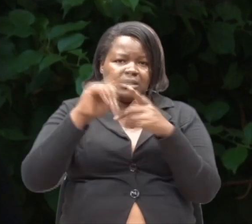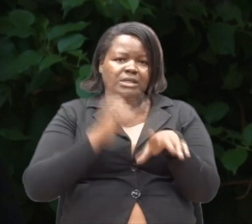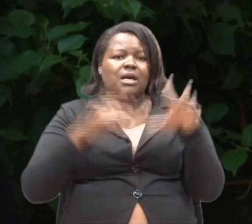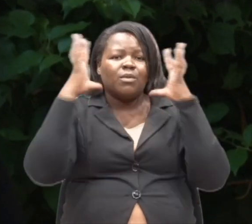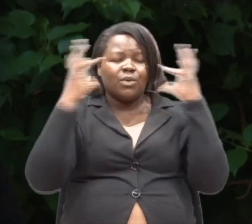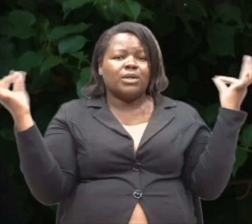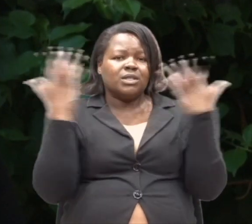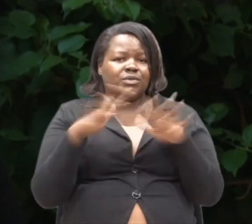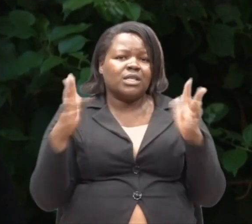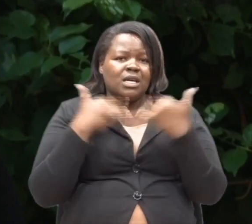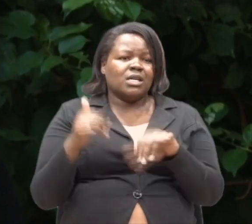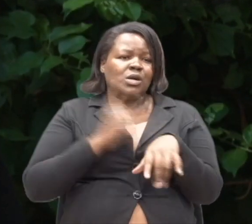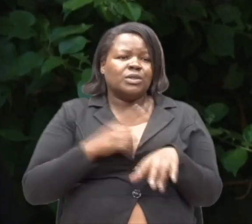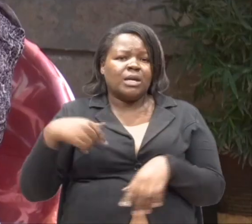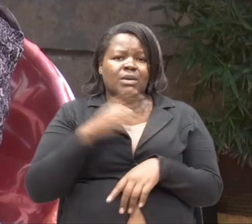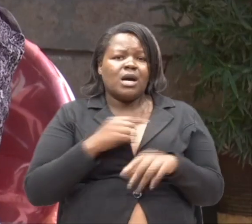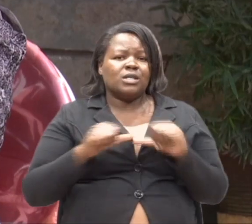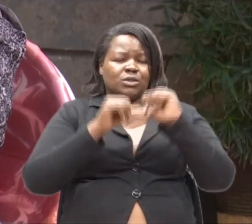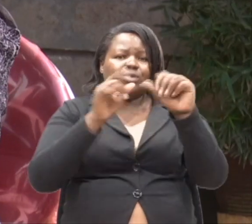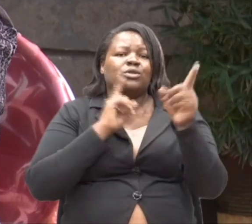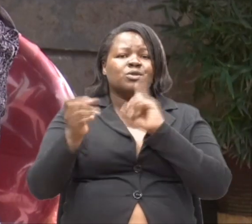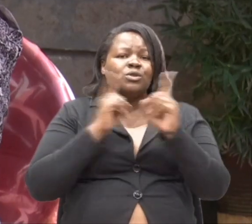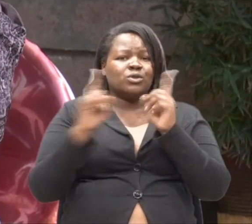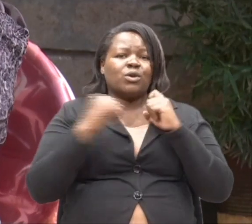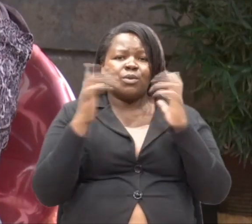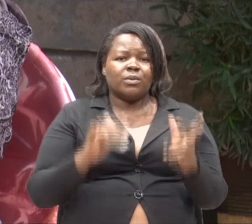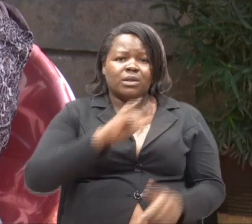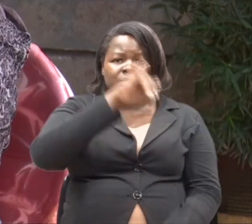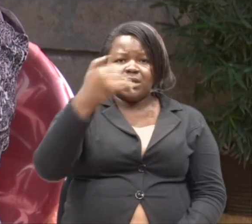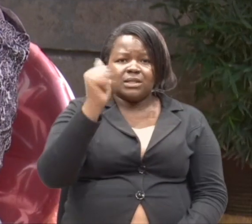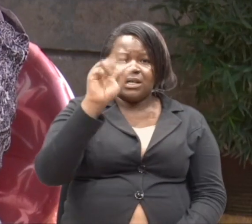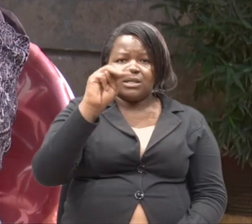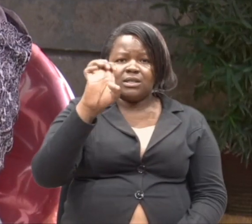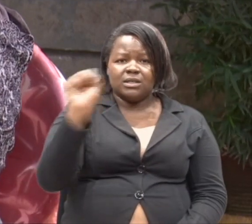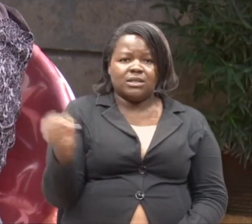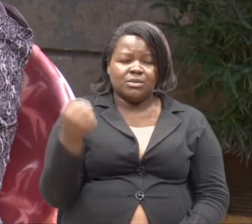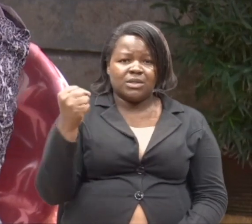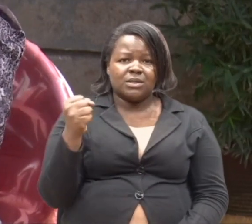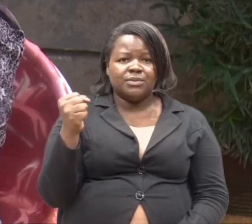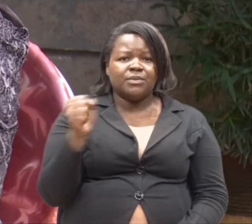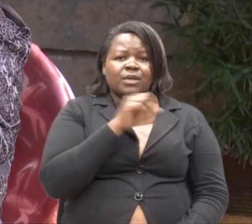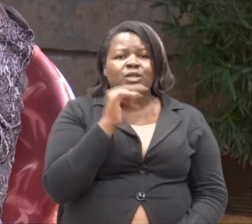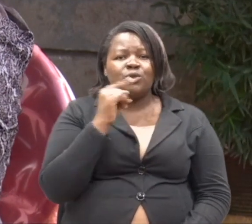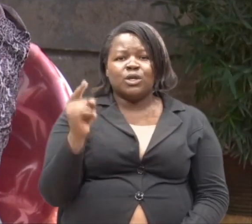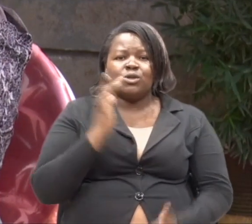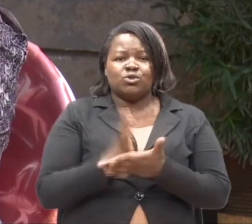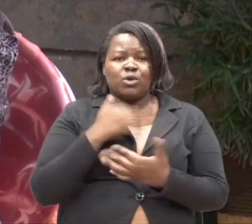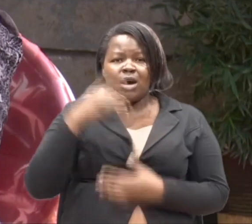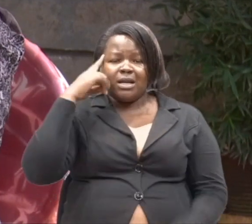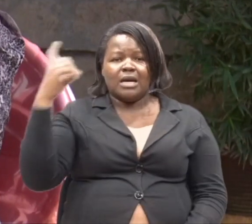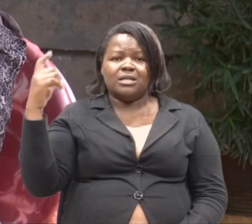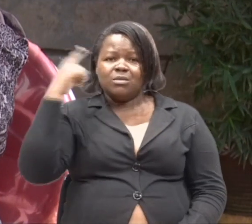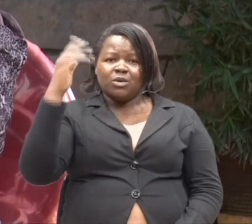Sidi yo. Na tulipo kwa tuna ongea na Pastor James kamao, alisema ya kuwa ulimuambi ulikuwa na